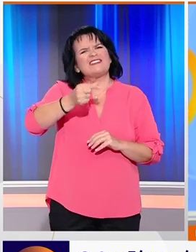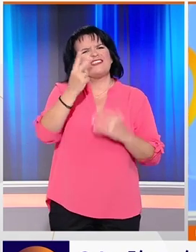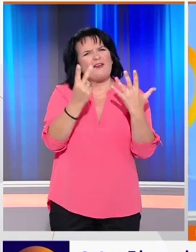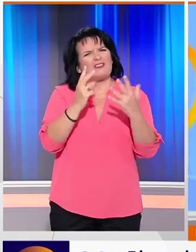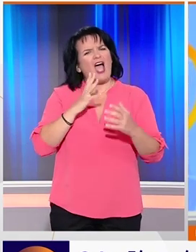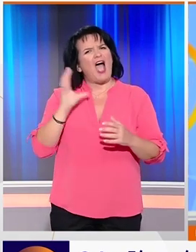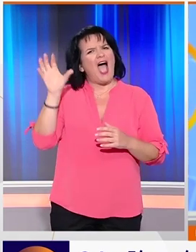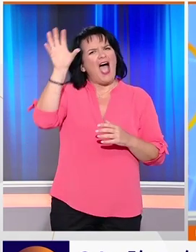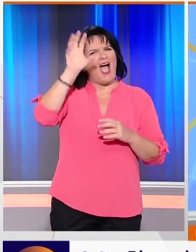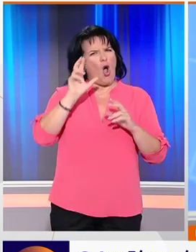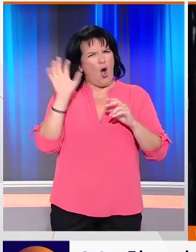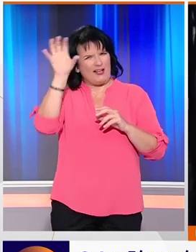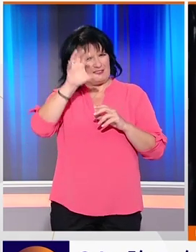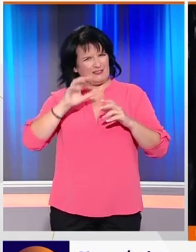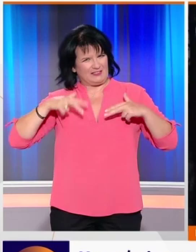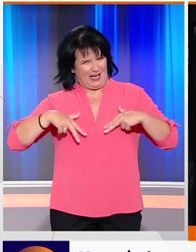G7 στη Γαλλία.